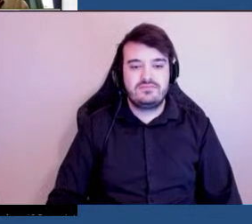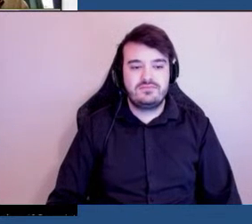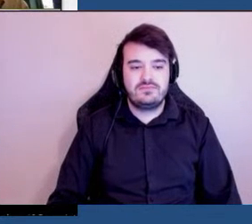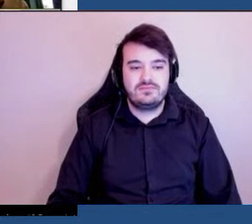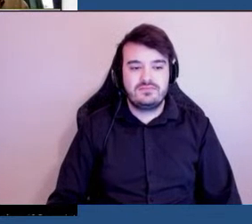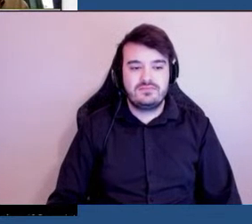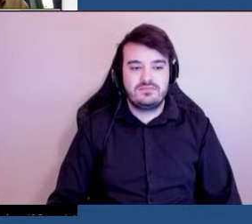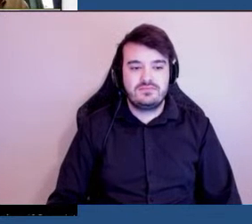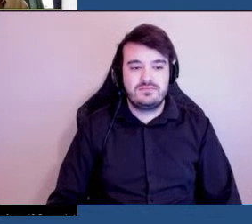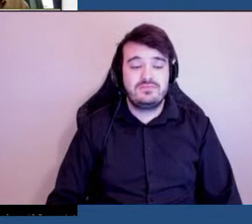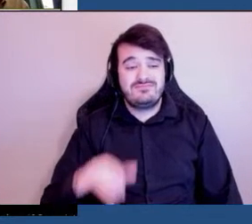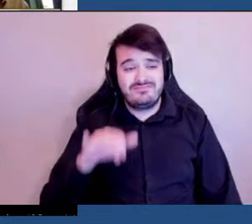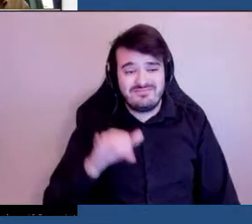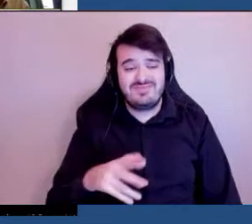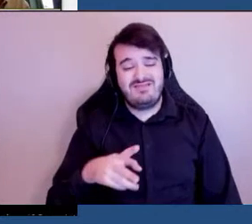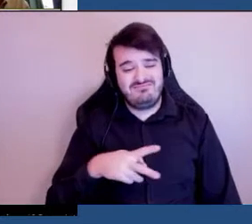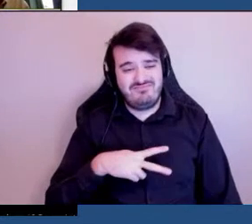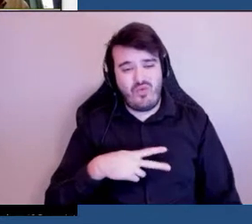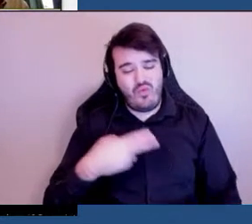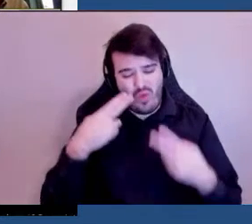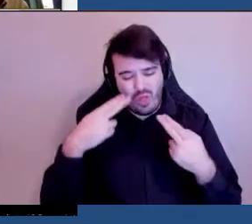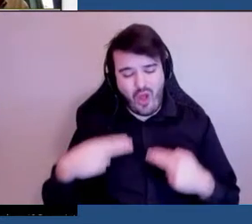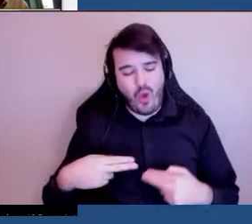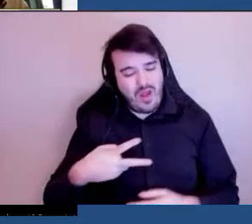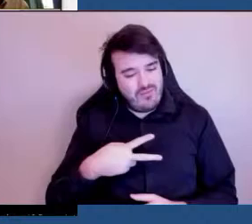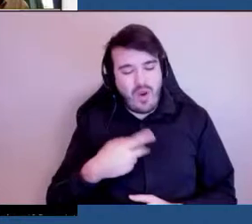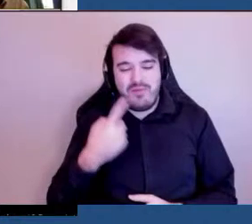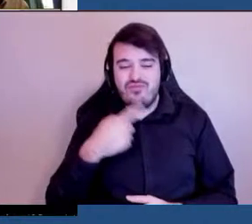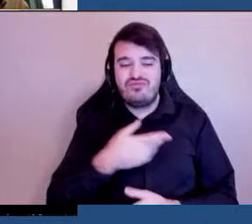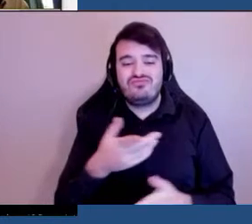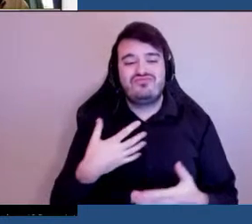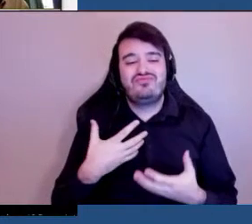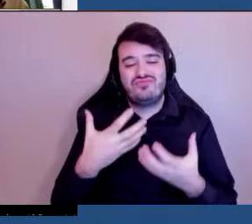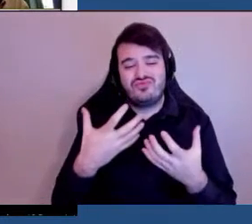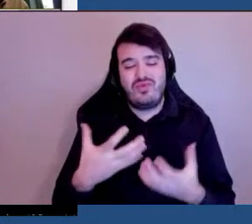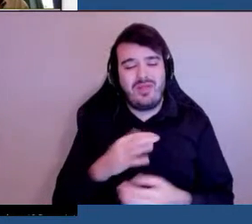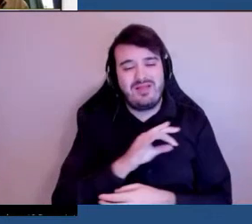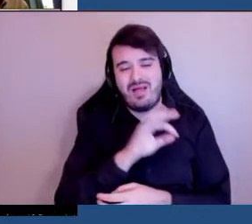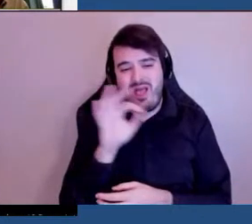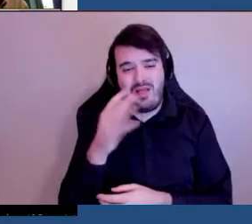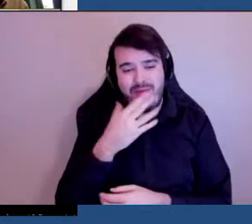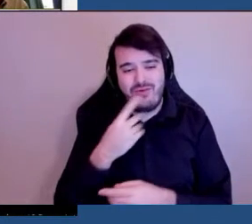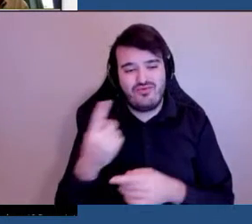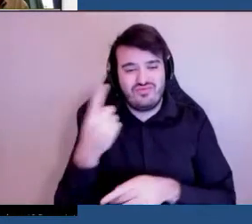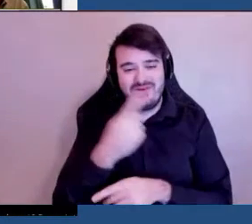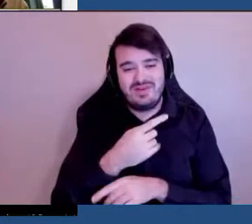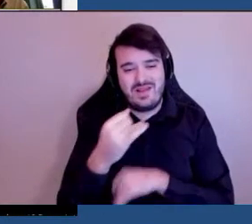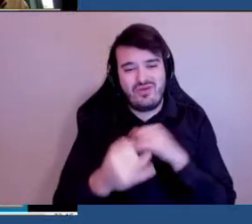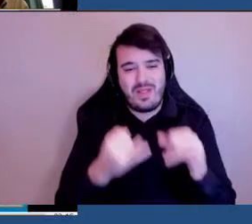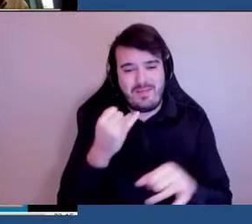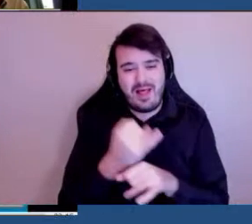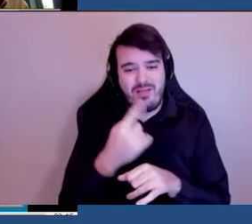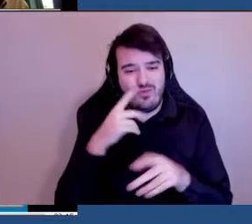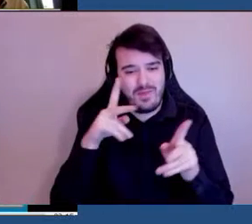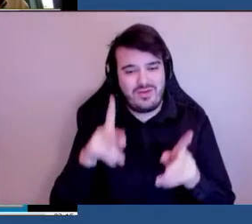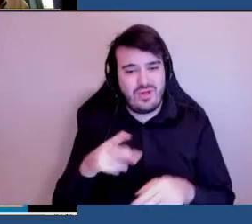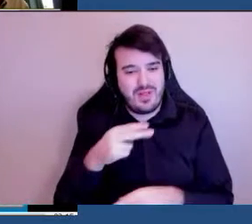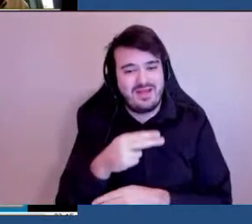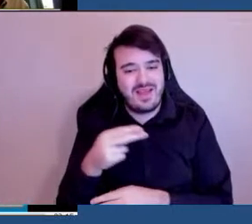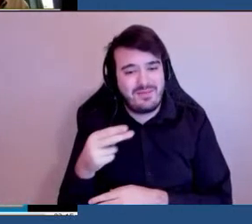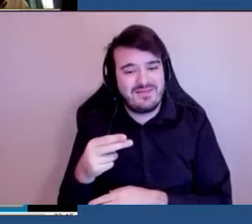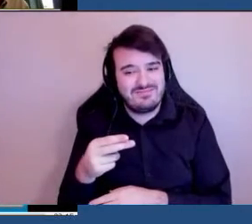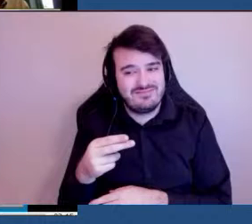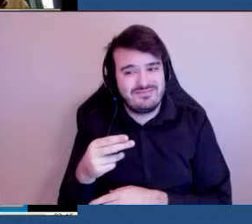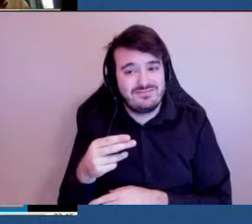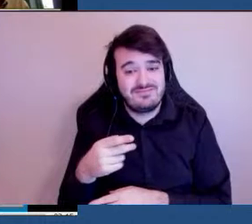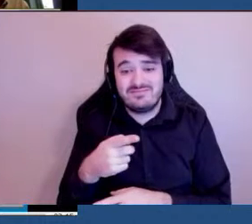C'est mon honneur de vous souhaiter une excellente journée internationale des personnes handicapées. Cette année est une année comme